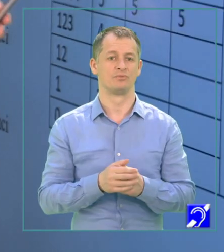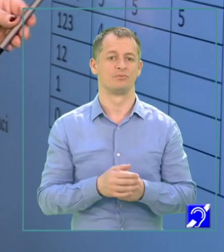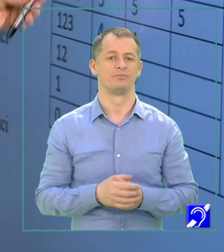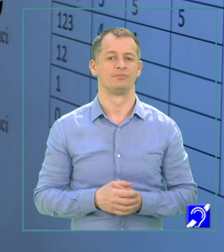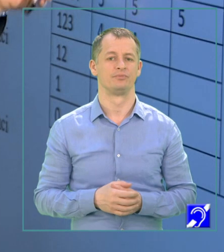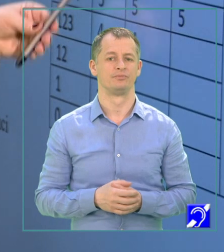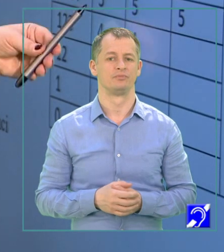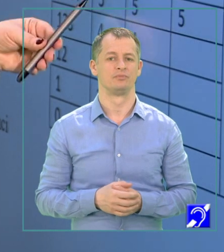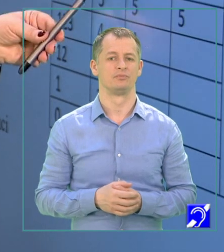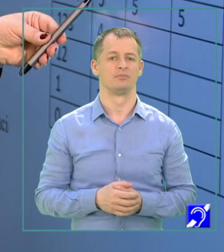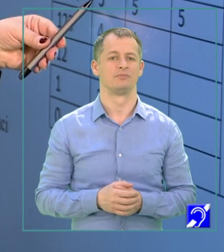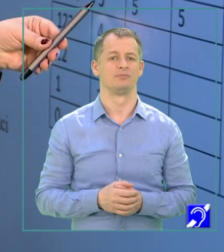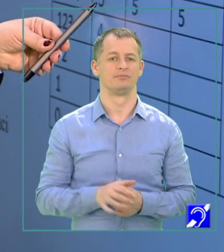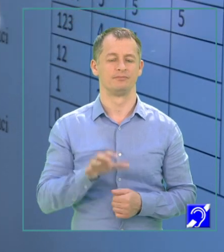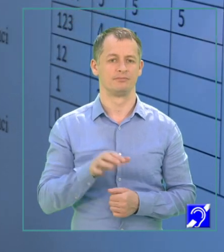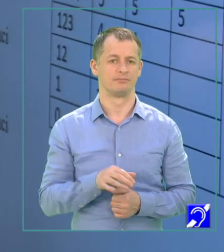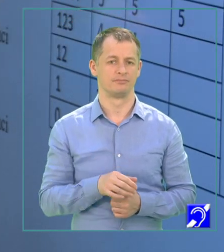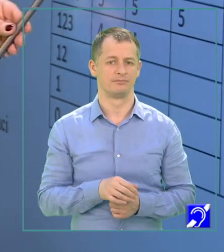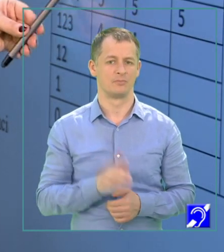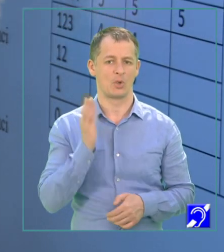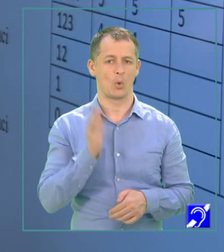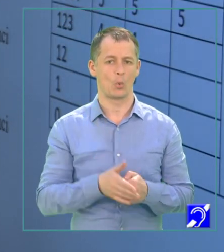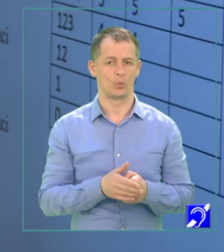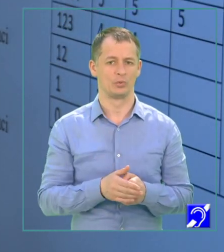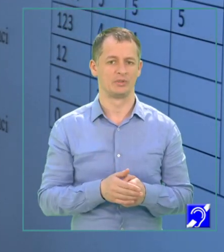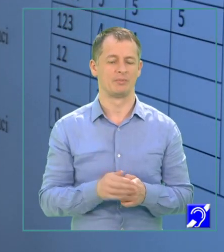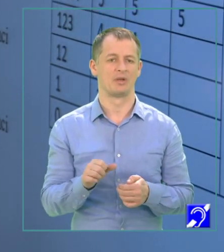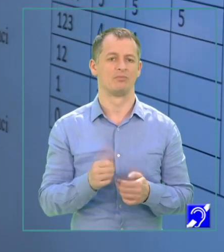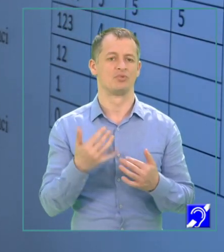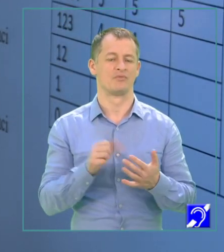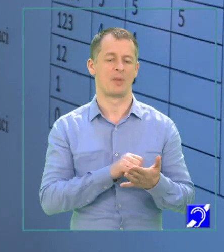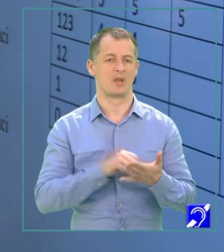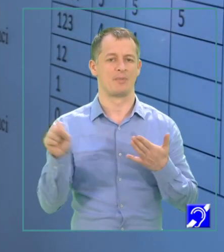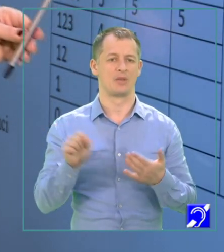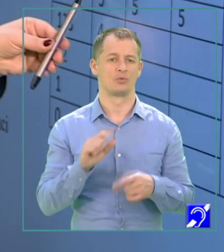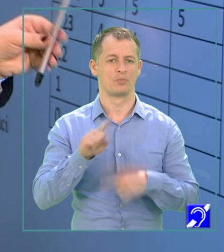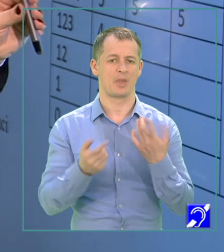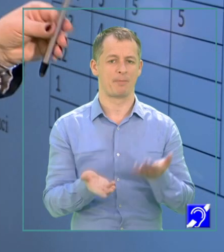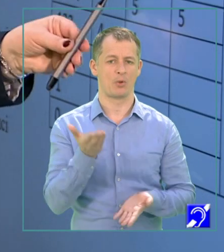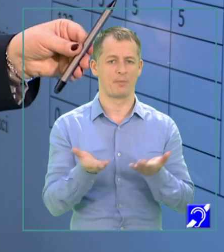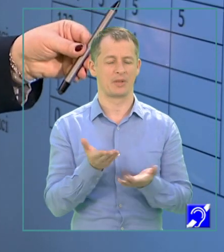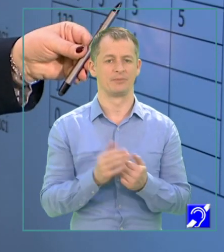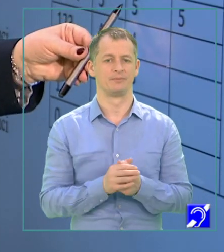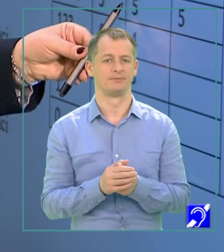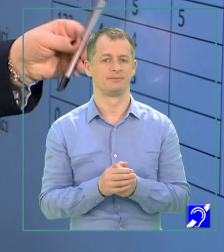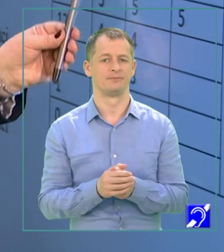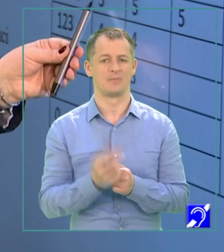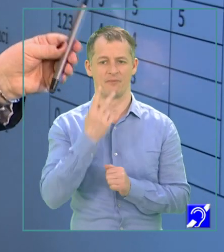reținut în cifra, în ultima cifră, am eliminat-o și apoi am comparat-o. Am constatat că